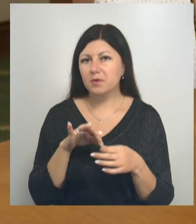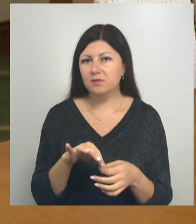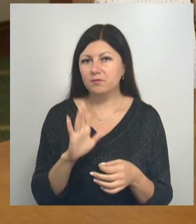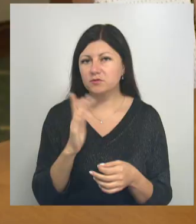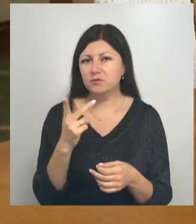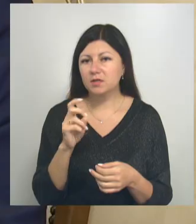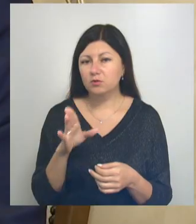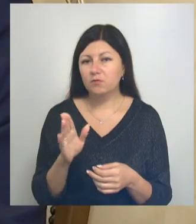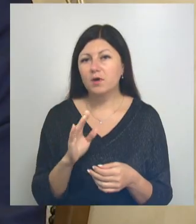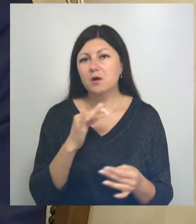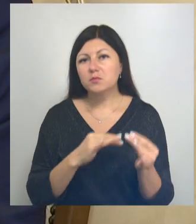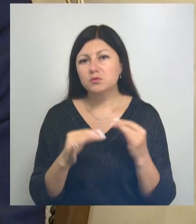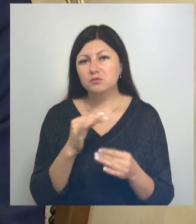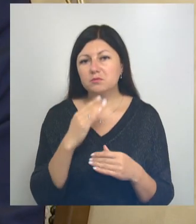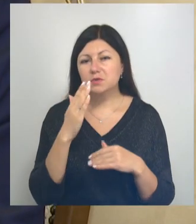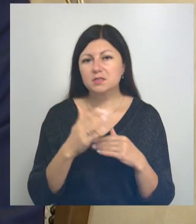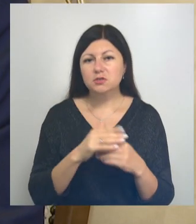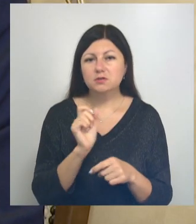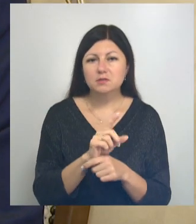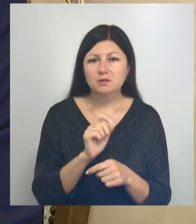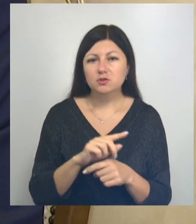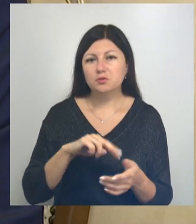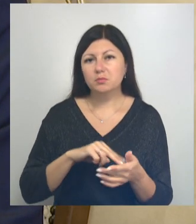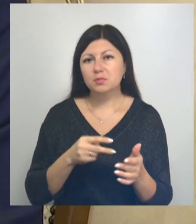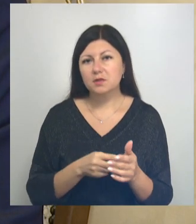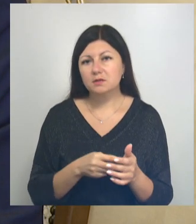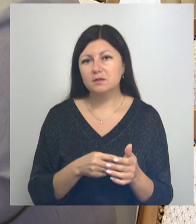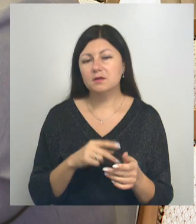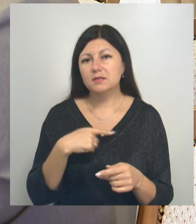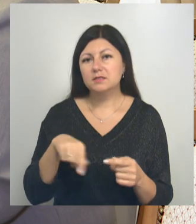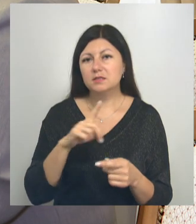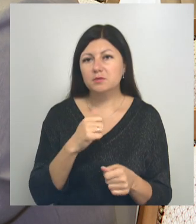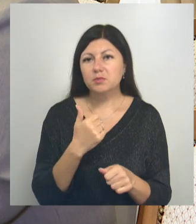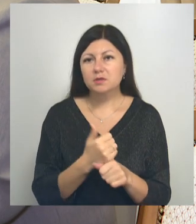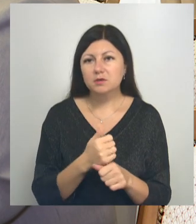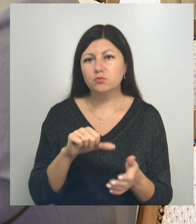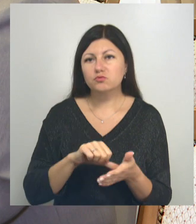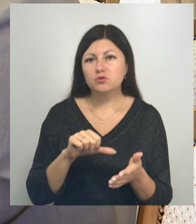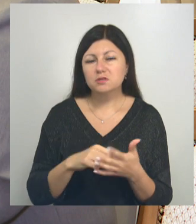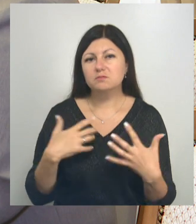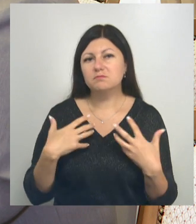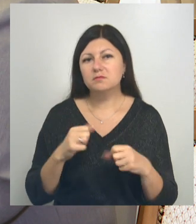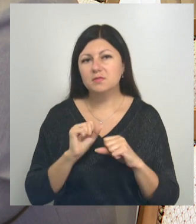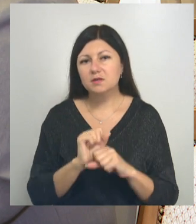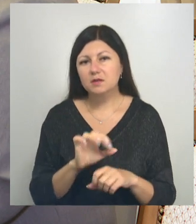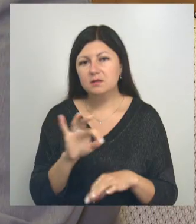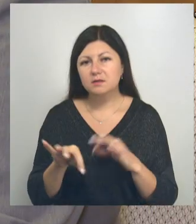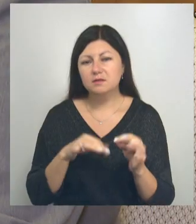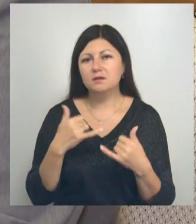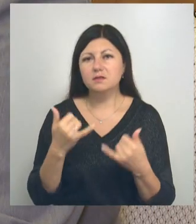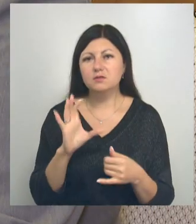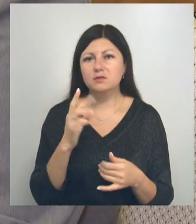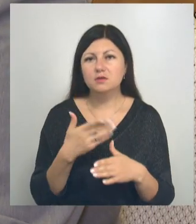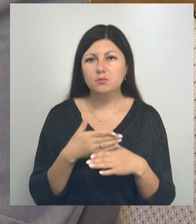Обсудили предстоящие задачи и ближайшие планы. Среди приоритетных – участие в проектах здравоохранения, оказание социальной